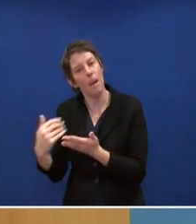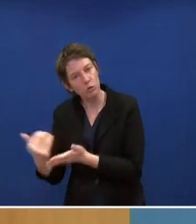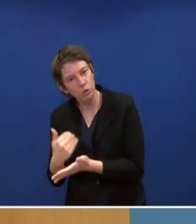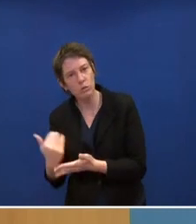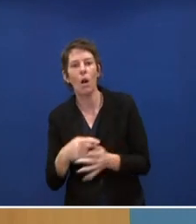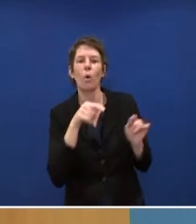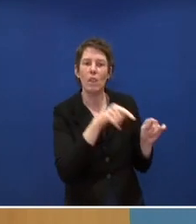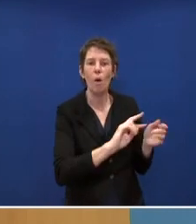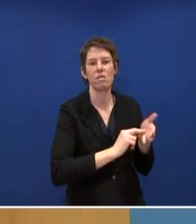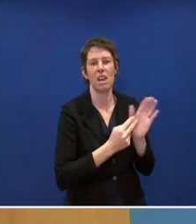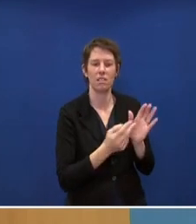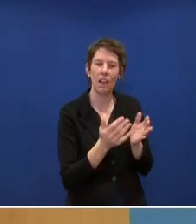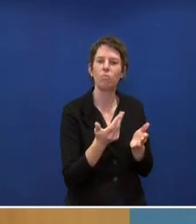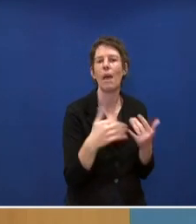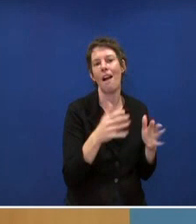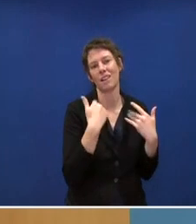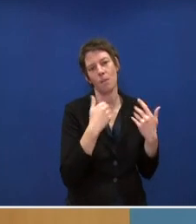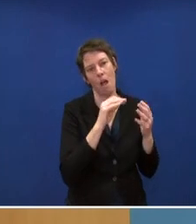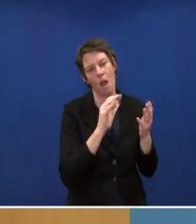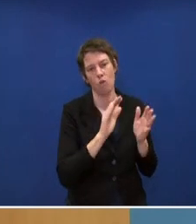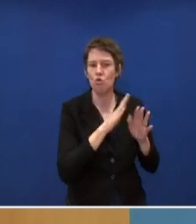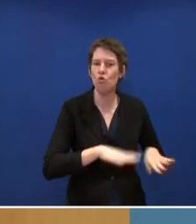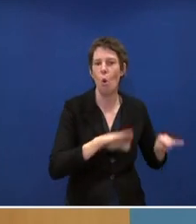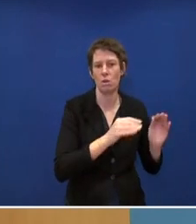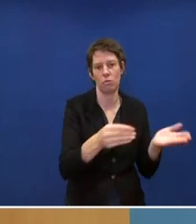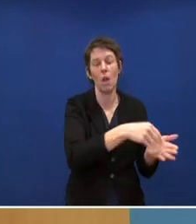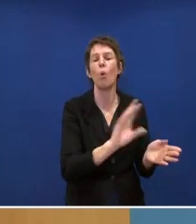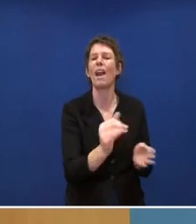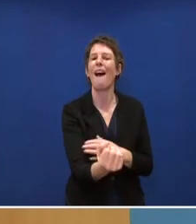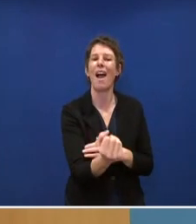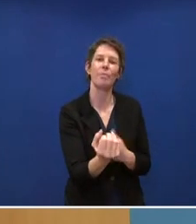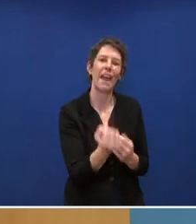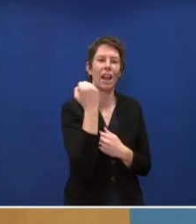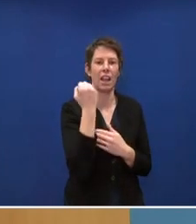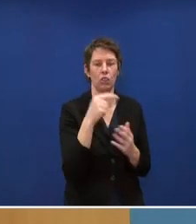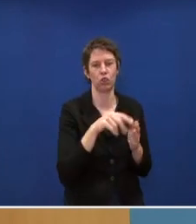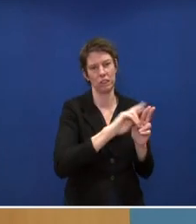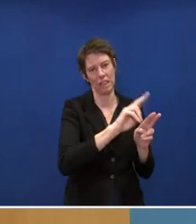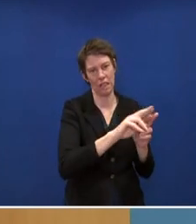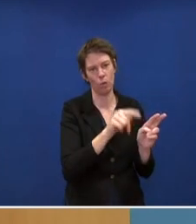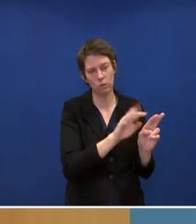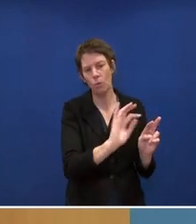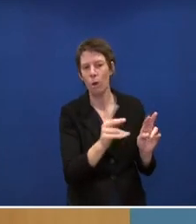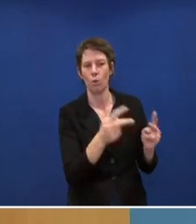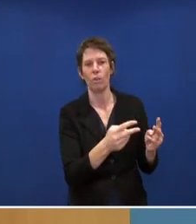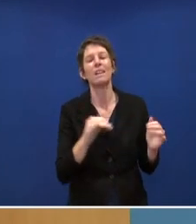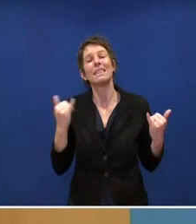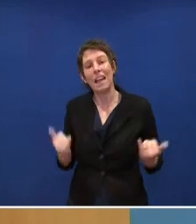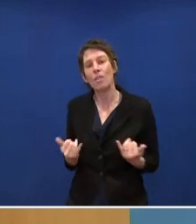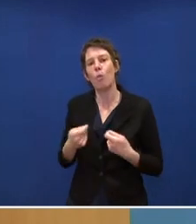Heizungssysteme beziehungsweise energetische Sanierungen. Und dieser Prüfauftrag wird jetzt aktuell von der Bundesregierung umgesetzt.